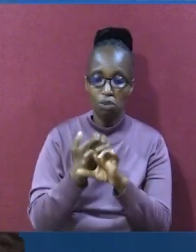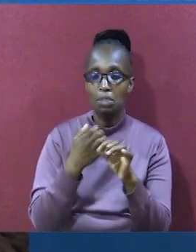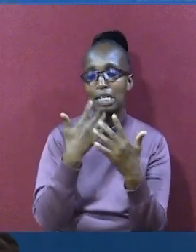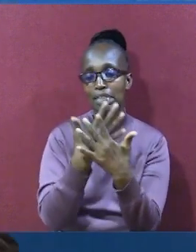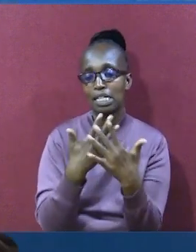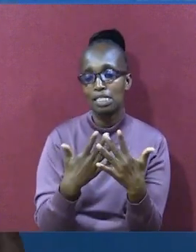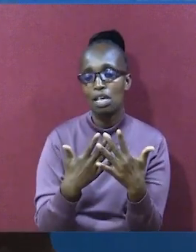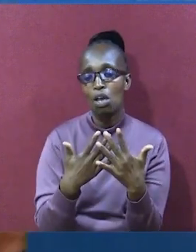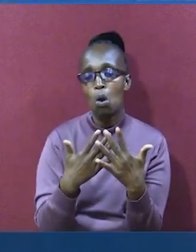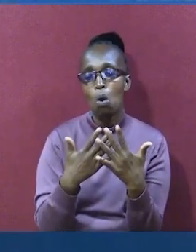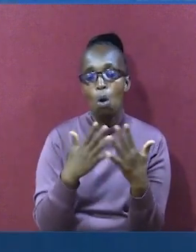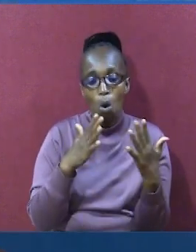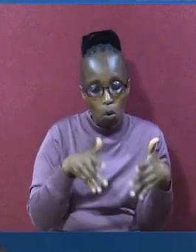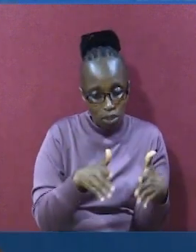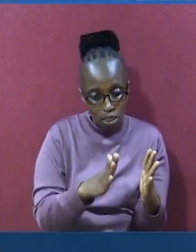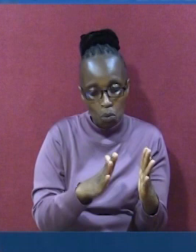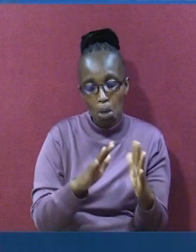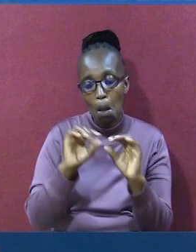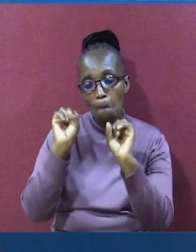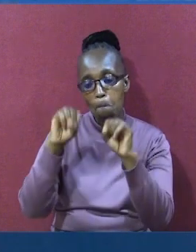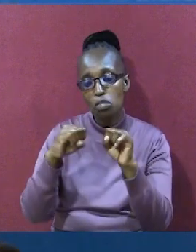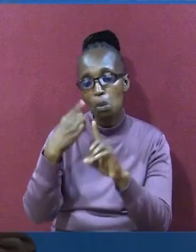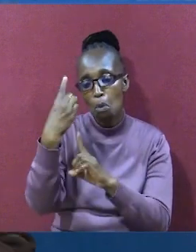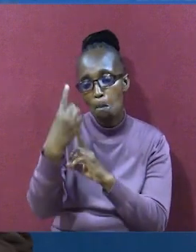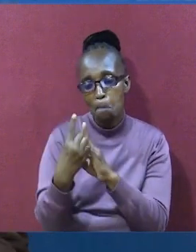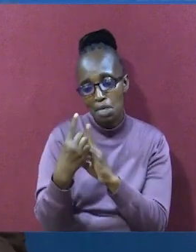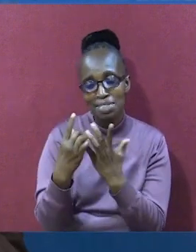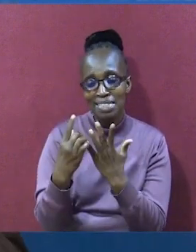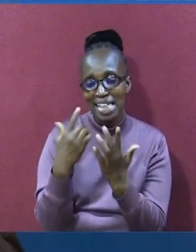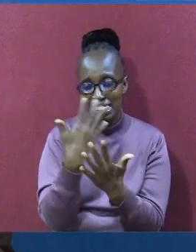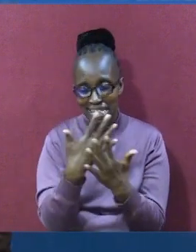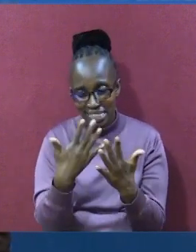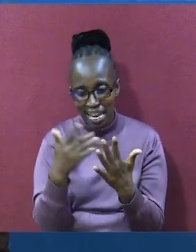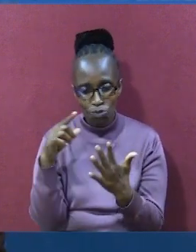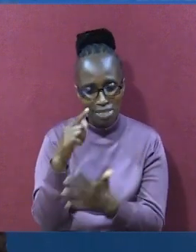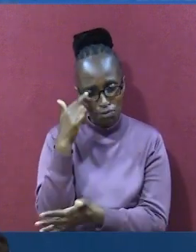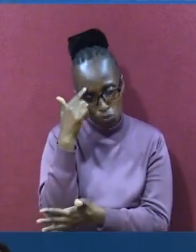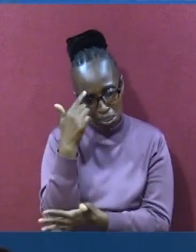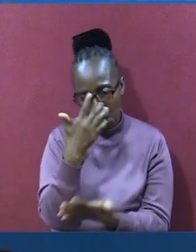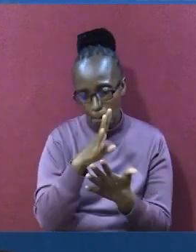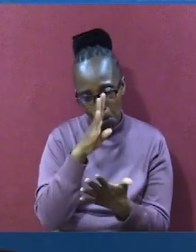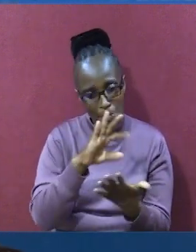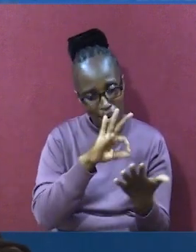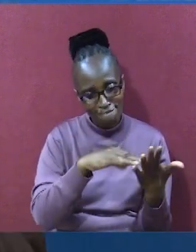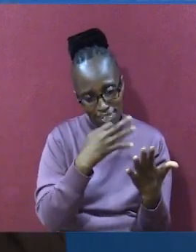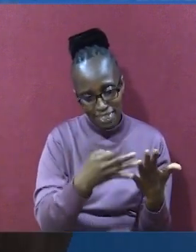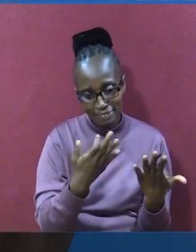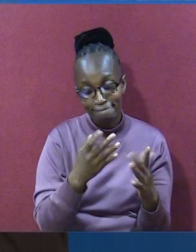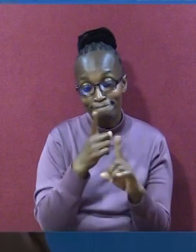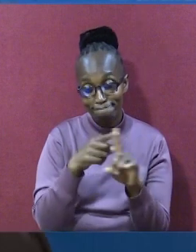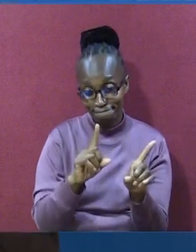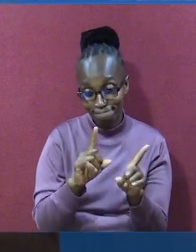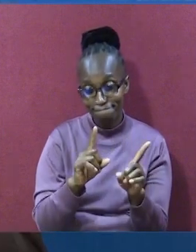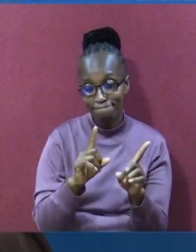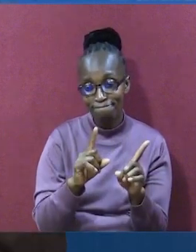hii unaangalia kabisa. Unaona ni kama unashengwa. Lakini. Mishowe. Ili